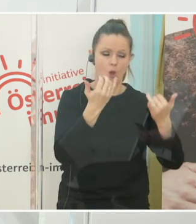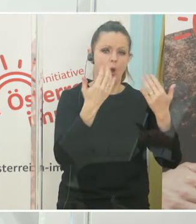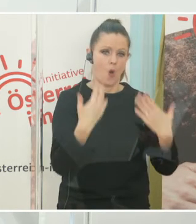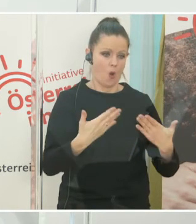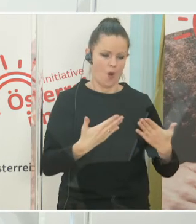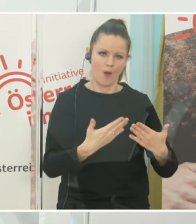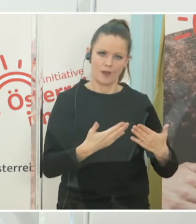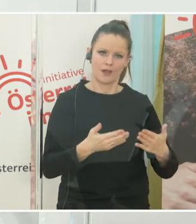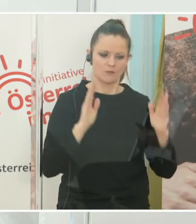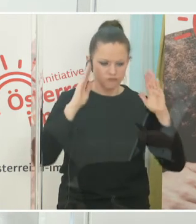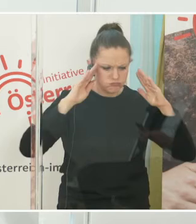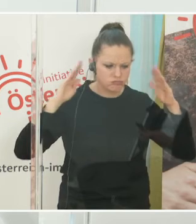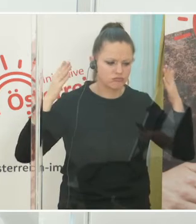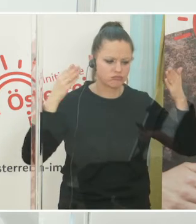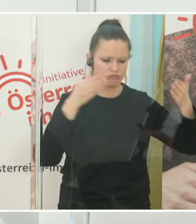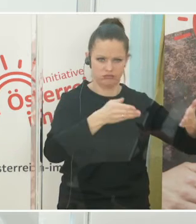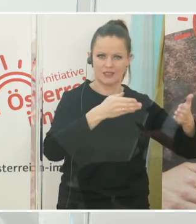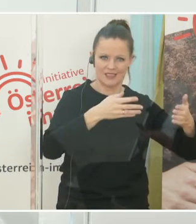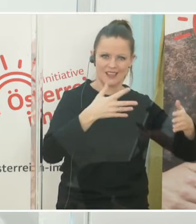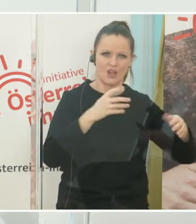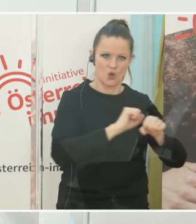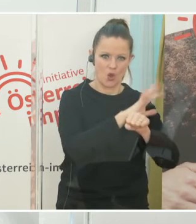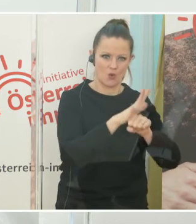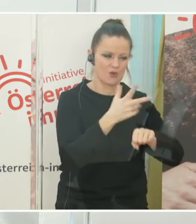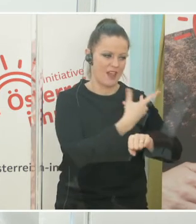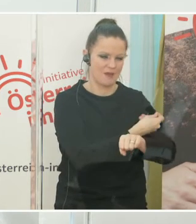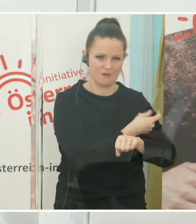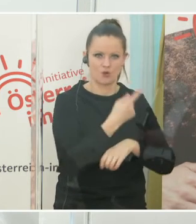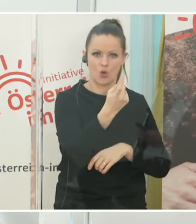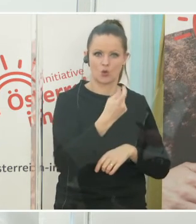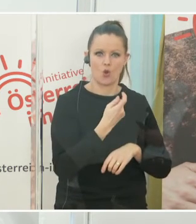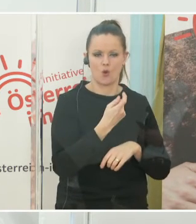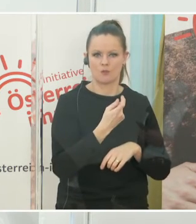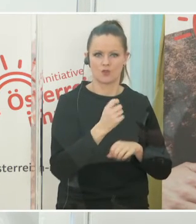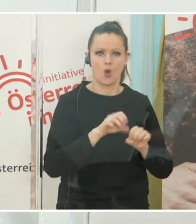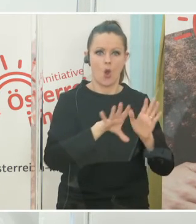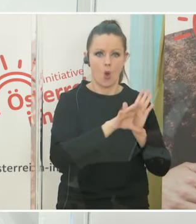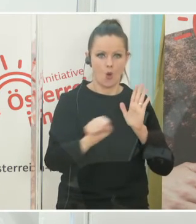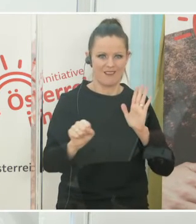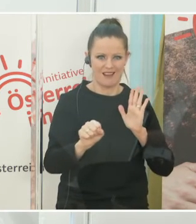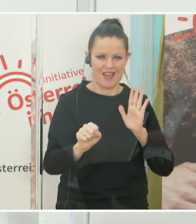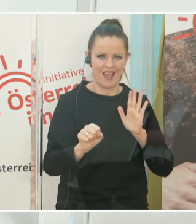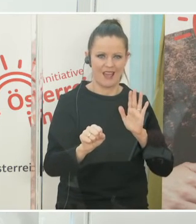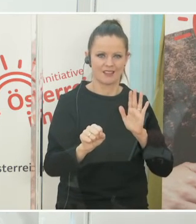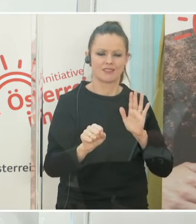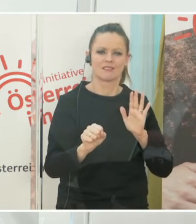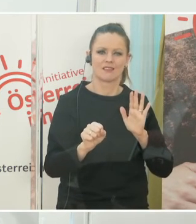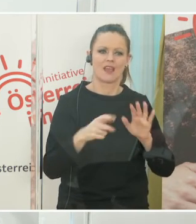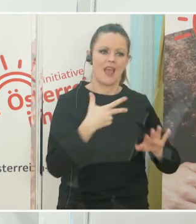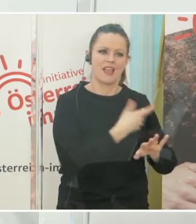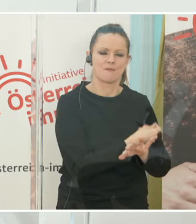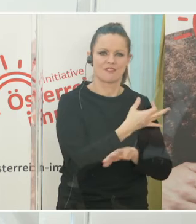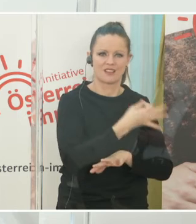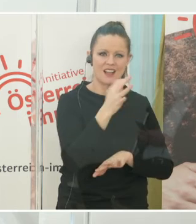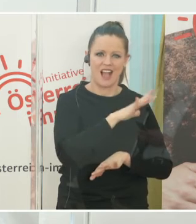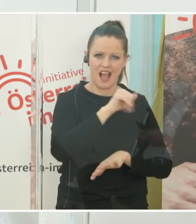Corona-Impfungen spezialisiert, um eben, und das wird ein online virtueller Impftag sein, sodass wirklich alle Kollegen